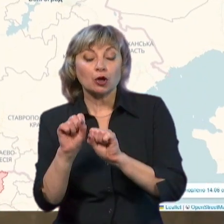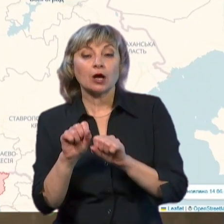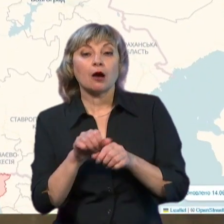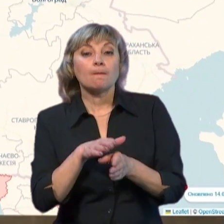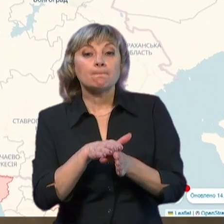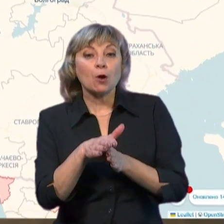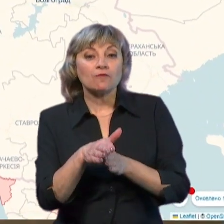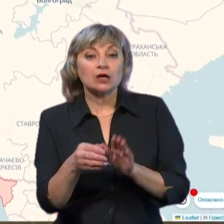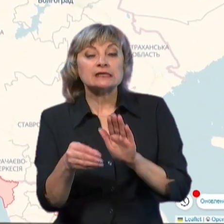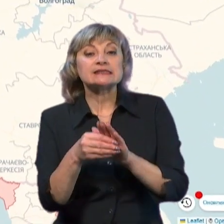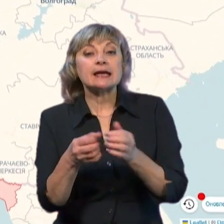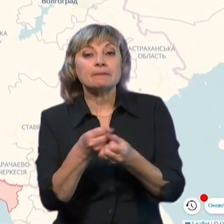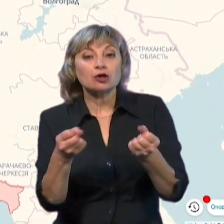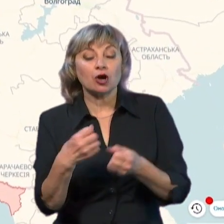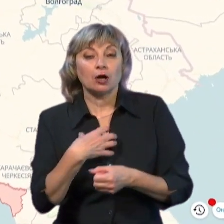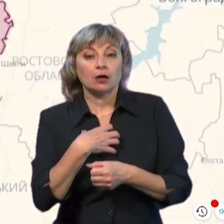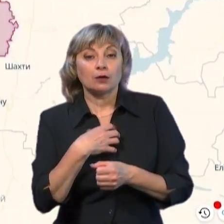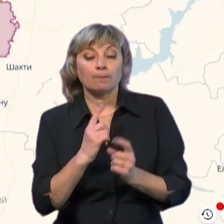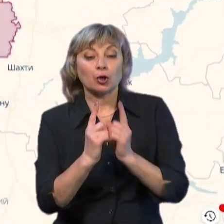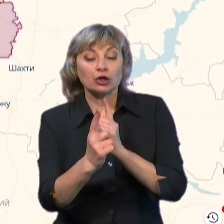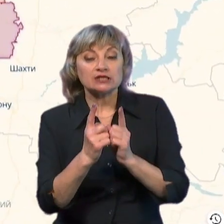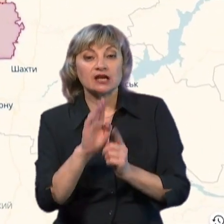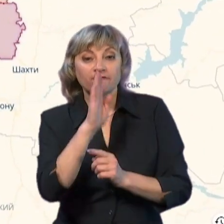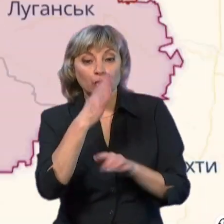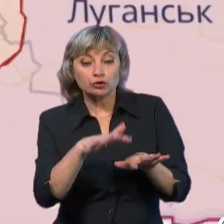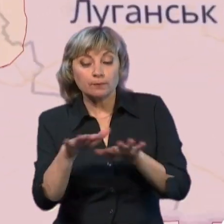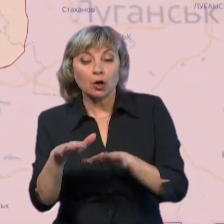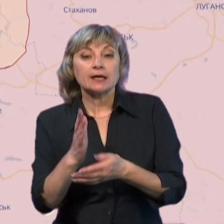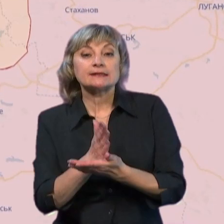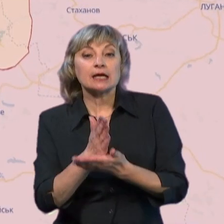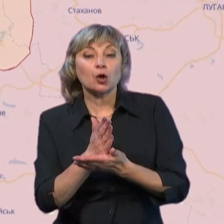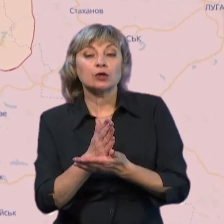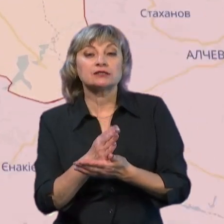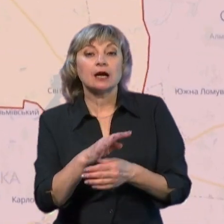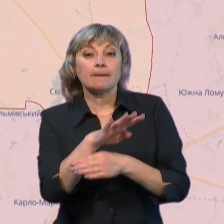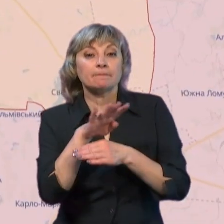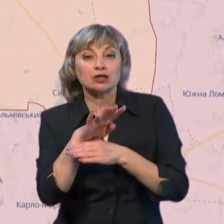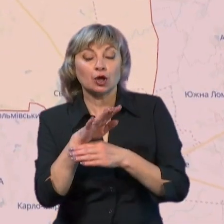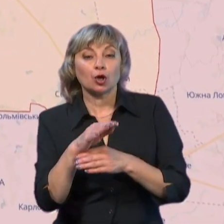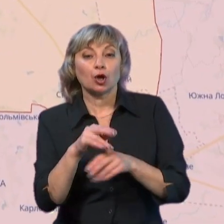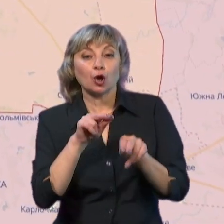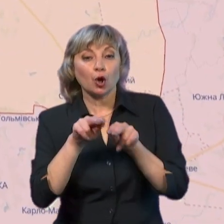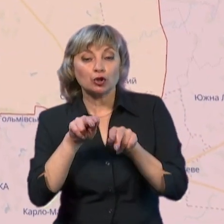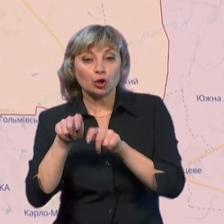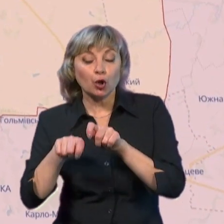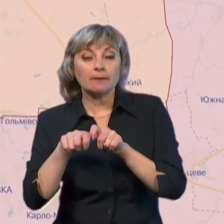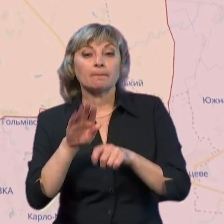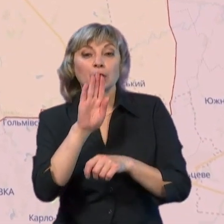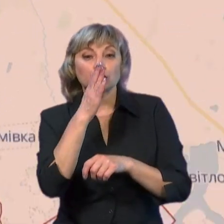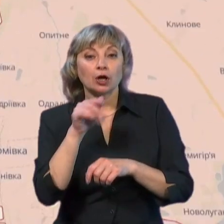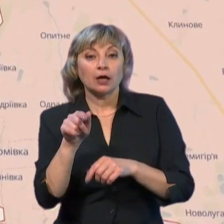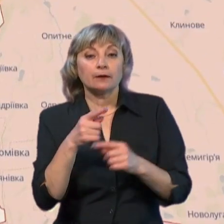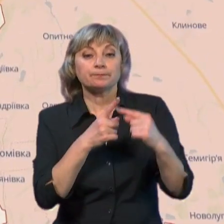повністю замінована і ключові проїзди до ворожих позицій, вони знаходяться під вогневим контролем противника. Тобто туди